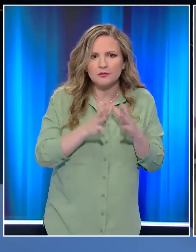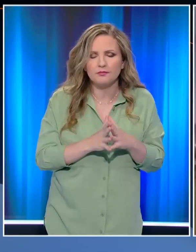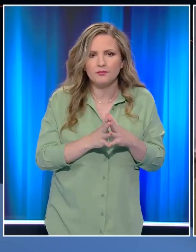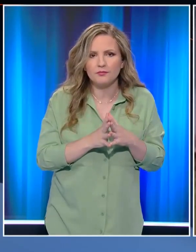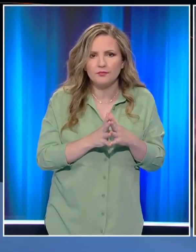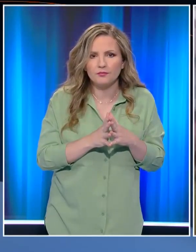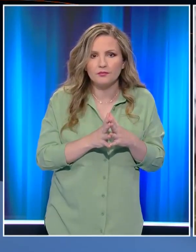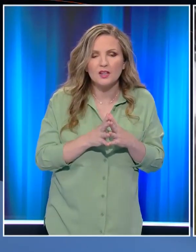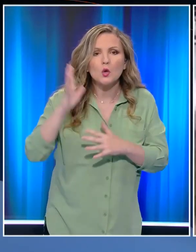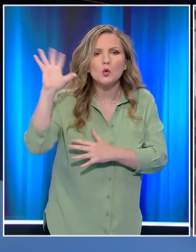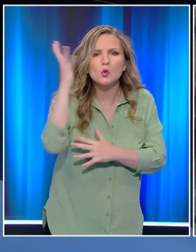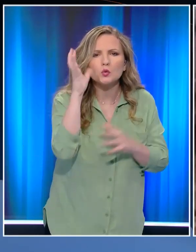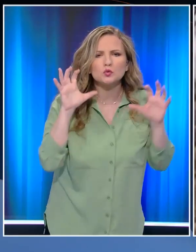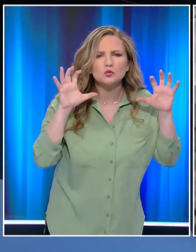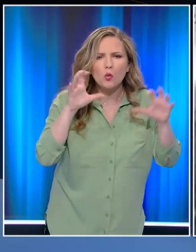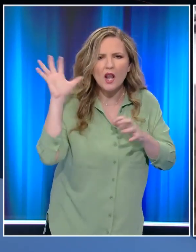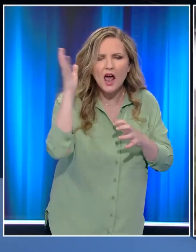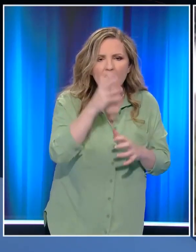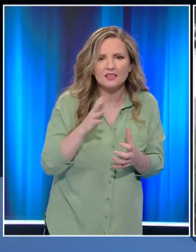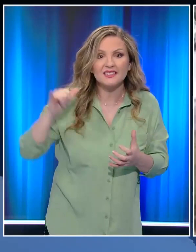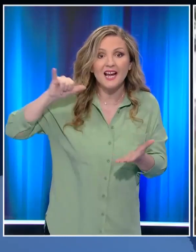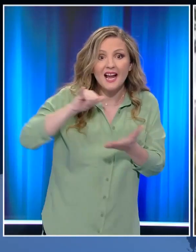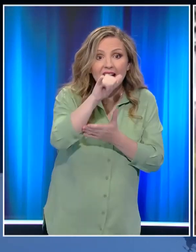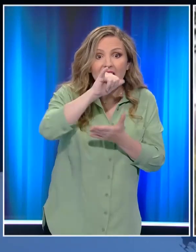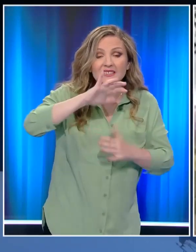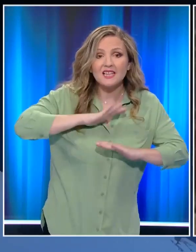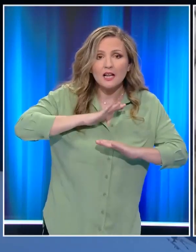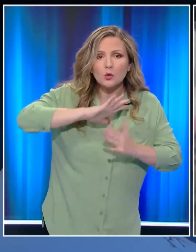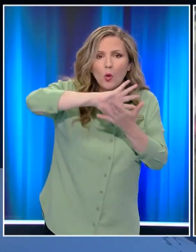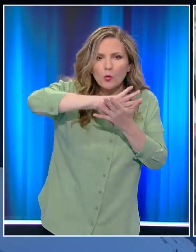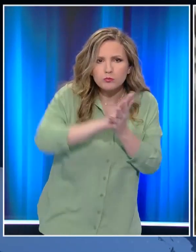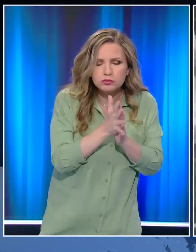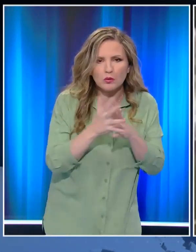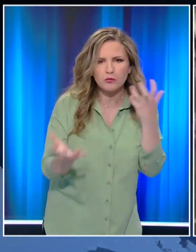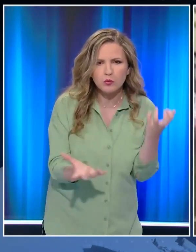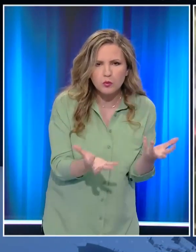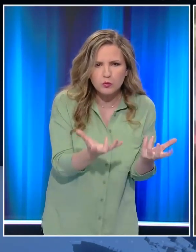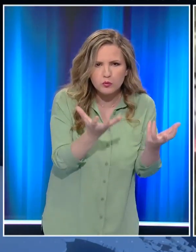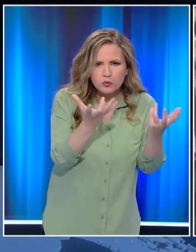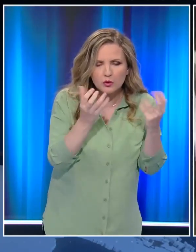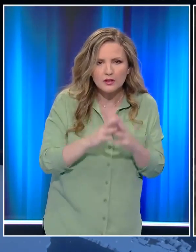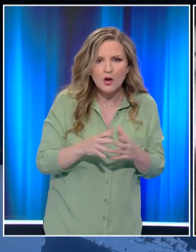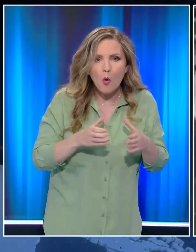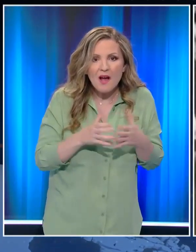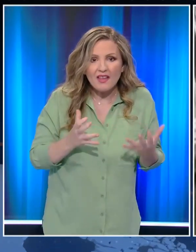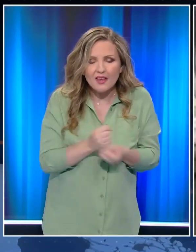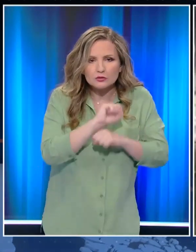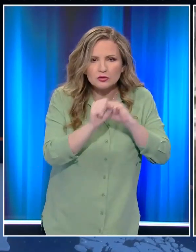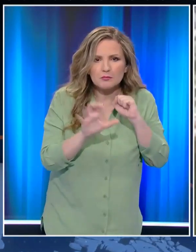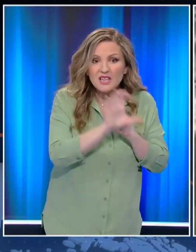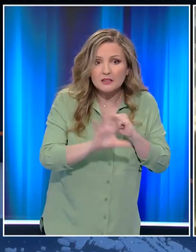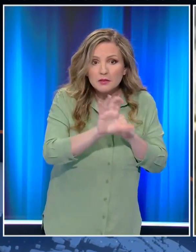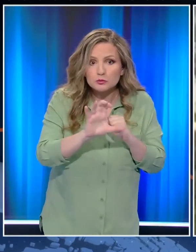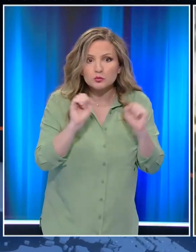Μέσα στη ζούγκλα τα συντρίμια του στρατιωτικού αεροσκάφους φλέγονται. Οι διασώστες προσπαθούν να εντοπίσουν